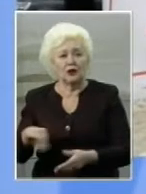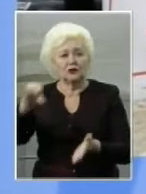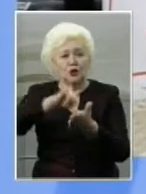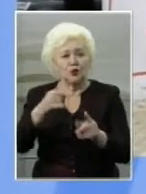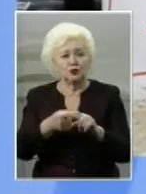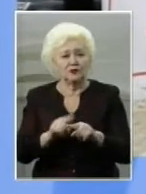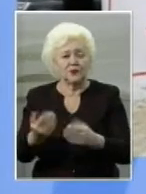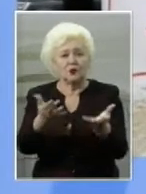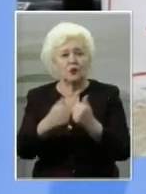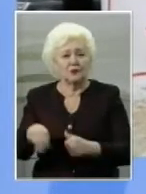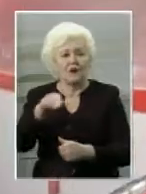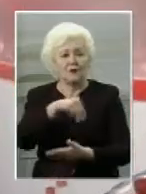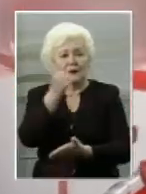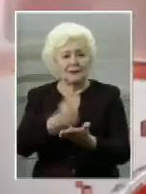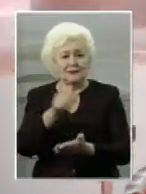брав і президент.